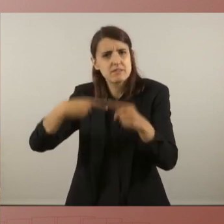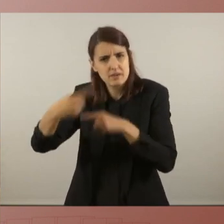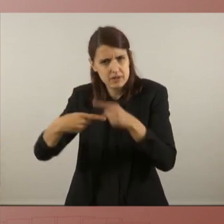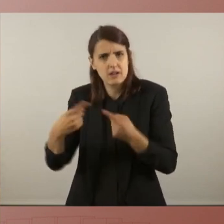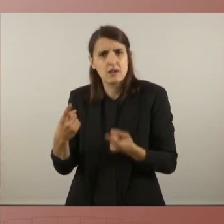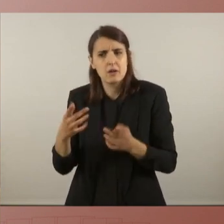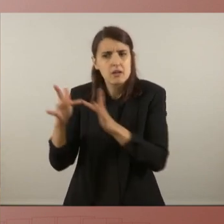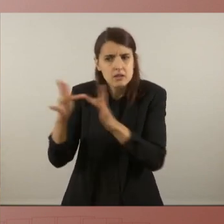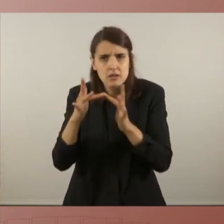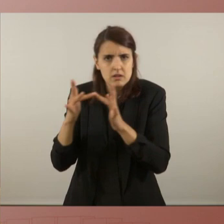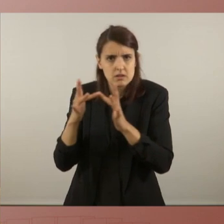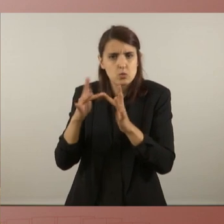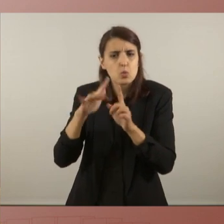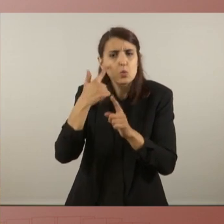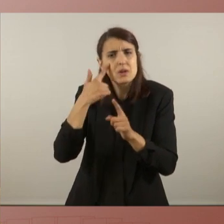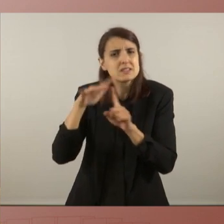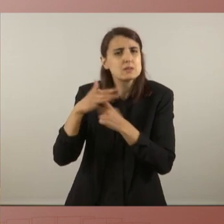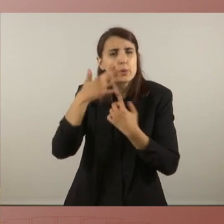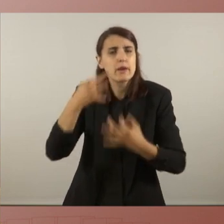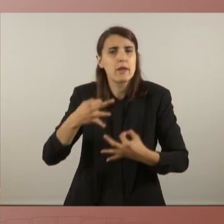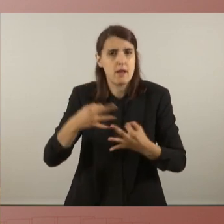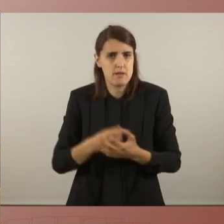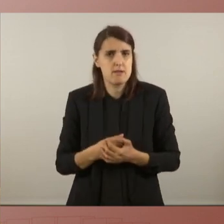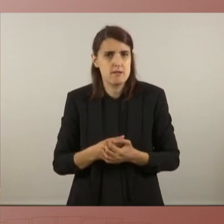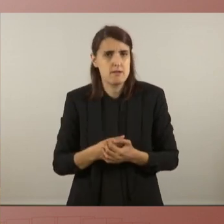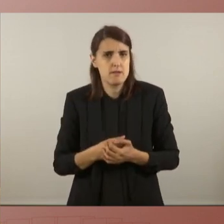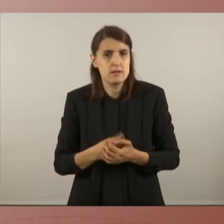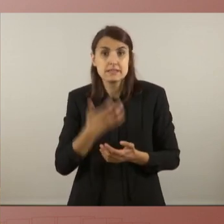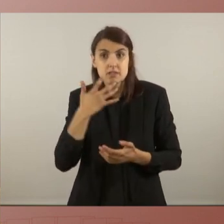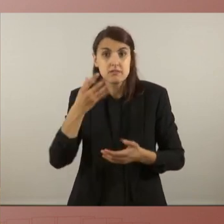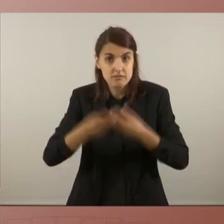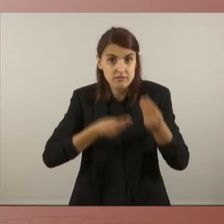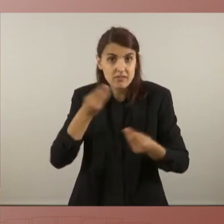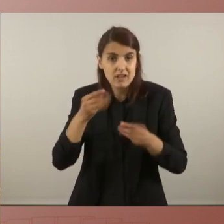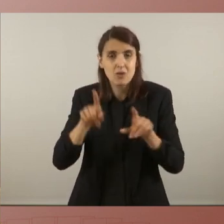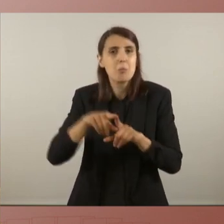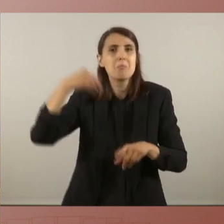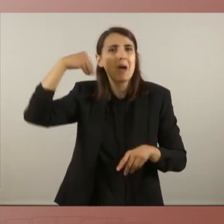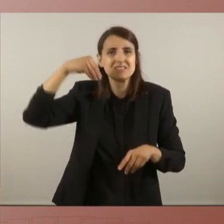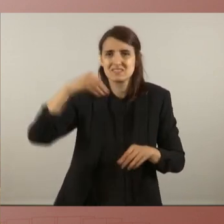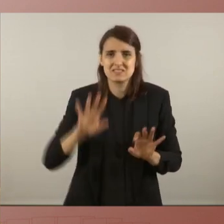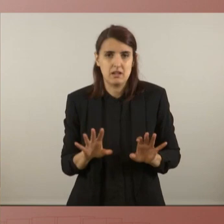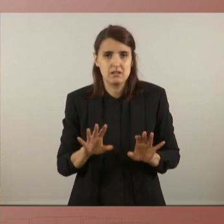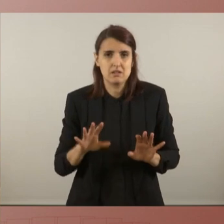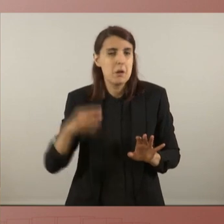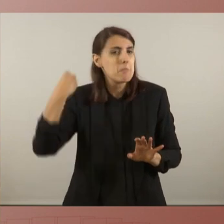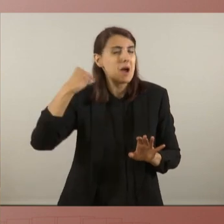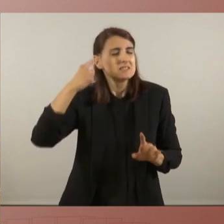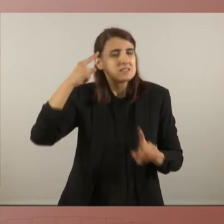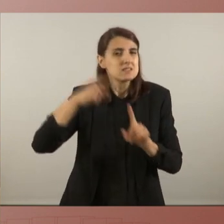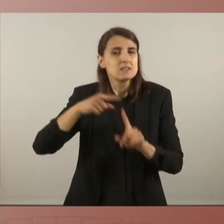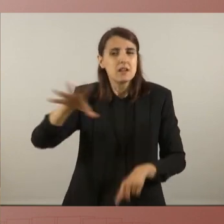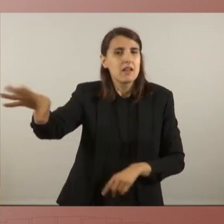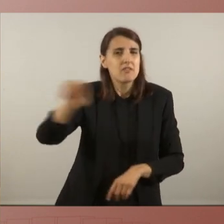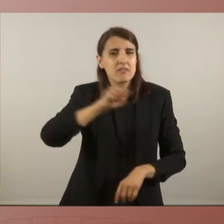i els asseguro que fer-ho és el màster més gran que es pot fer per entendre i de